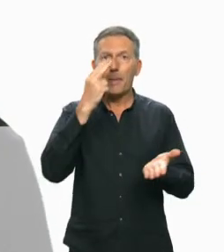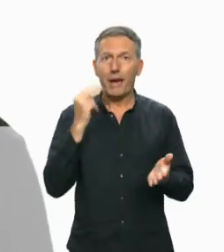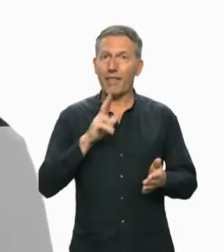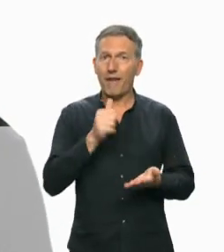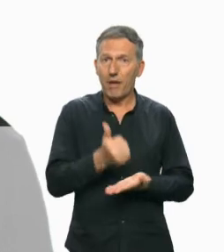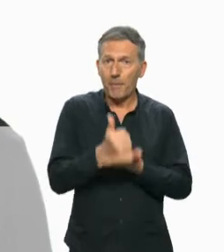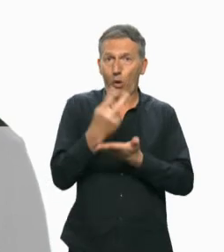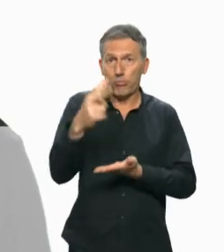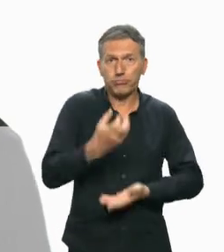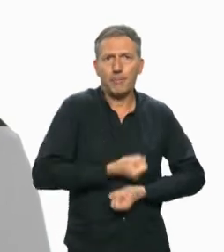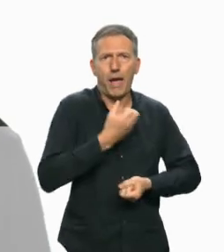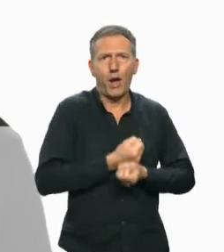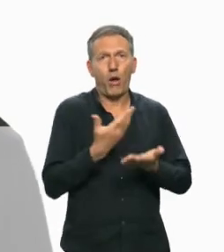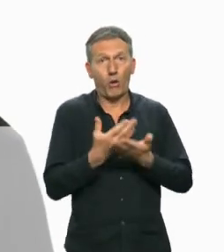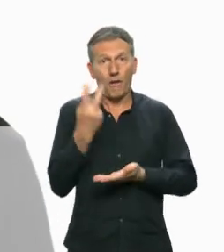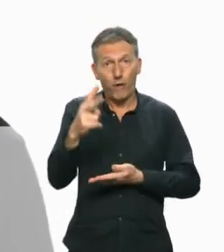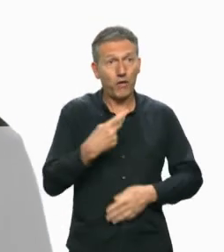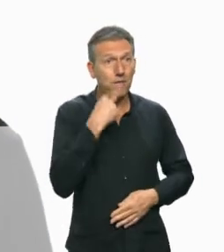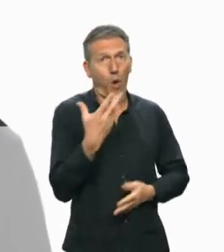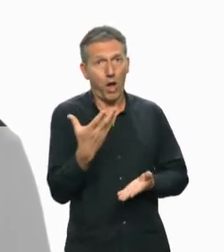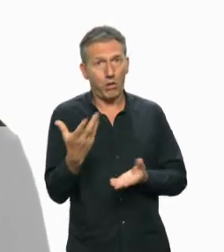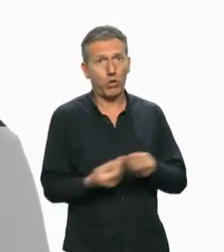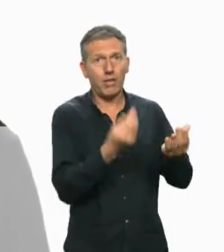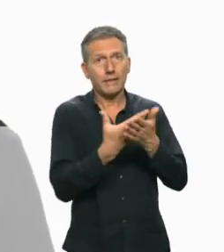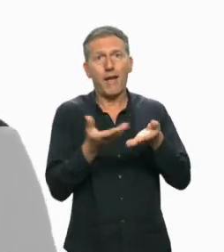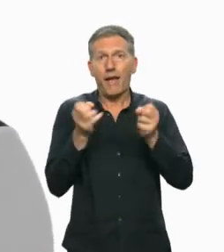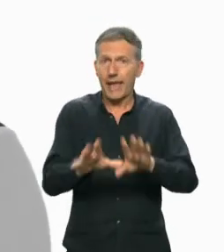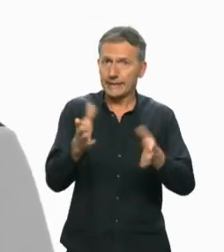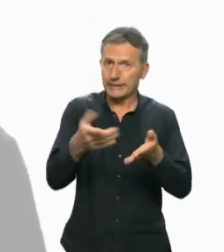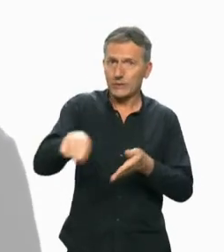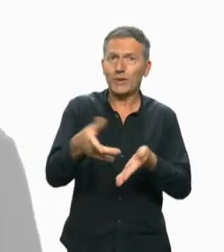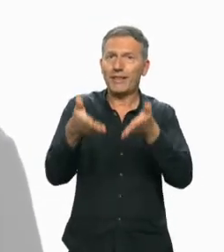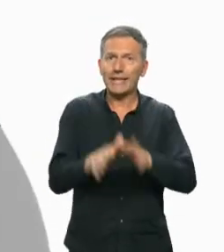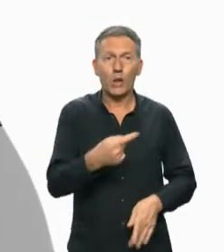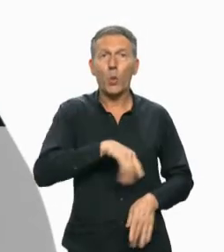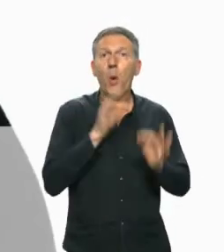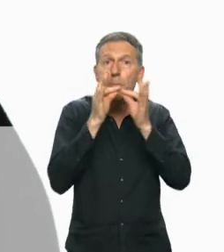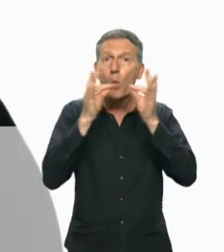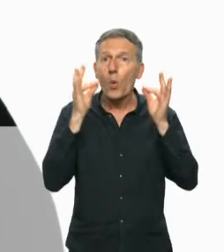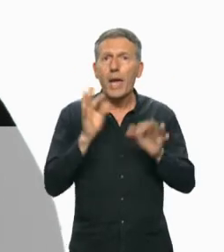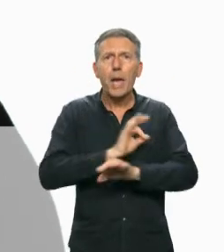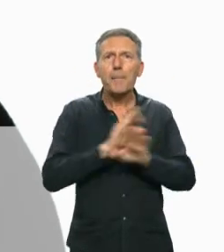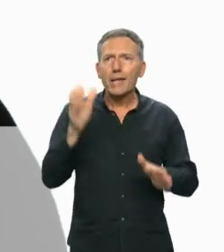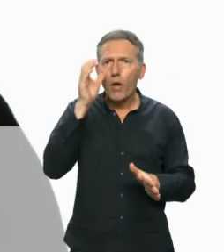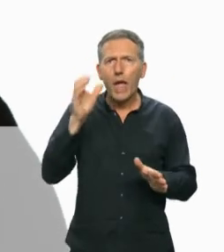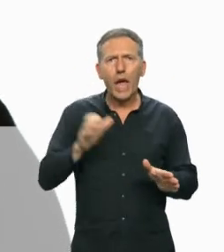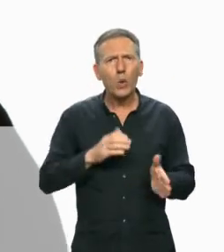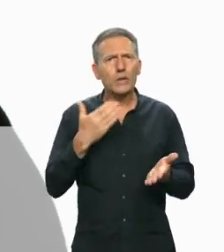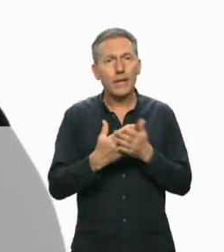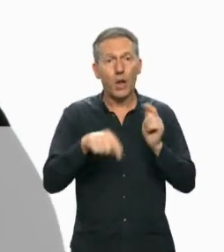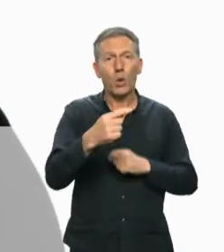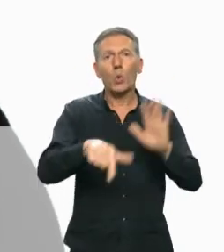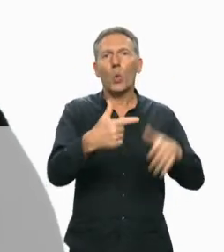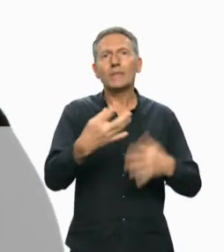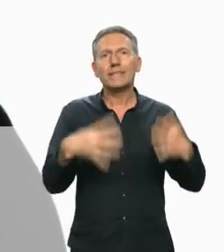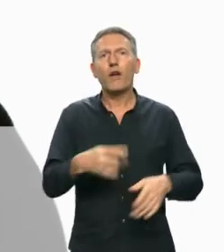des députés pirates qui porteront votre parole, qui seront votre voix, qui vous laisseront décider. Parce que nous sommes muets, parce que plus personne ne